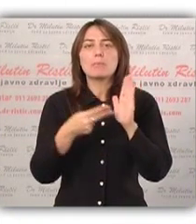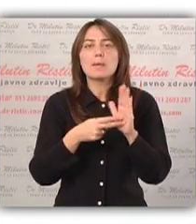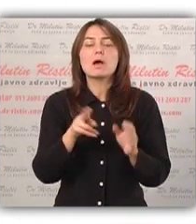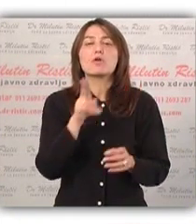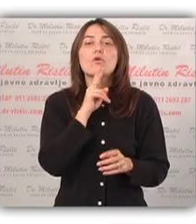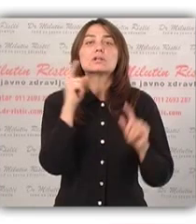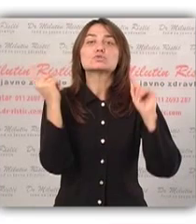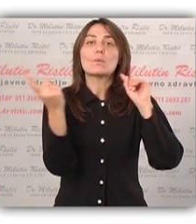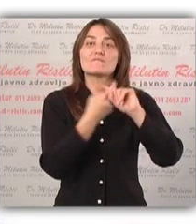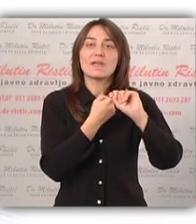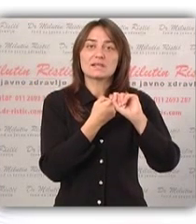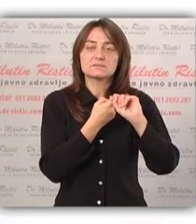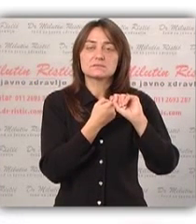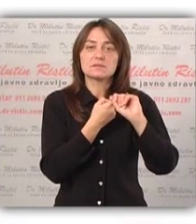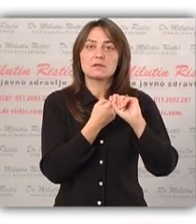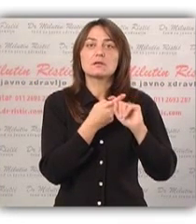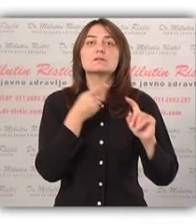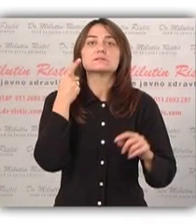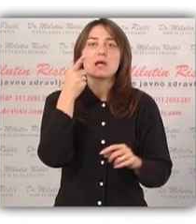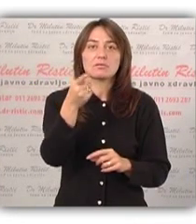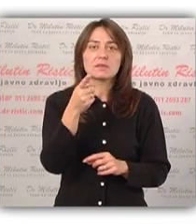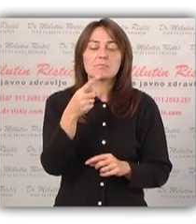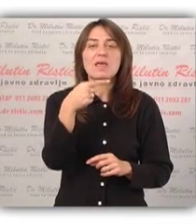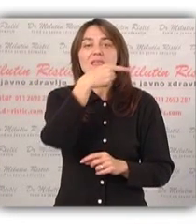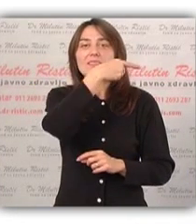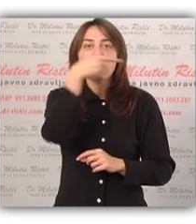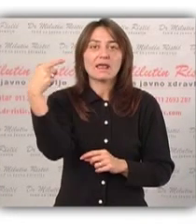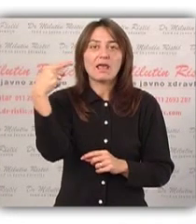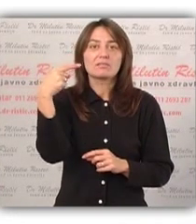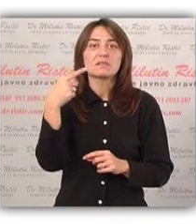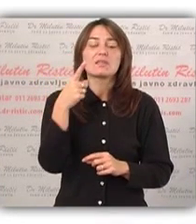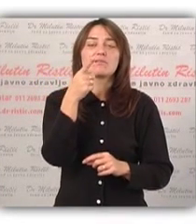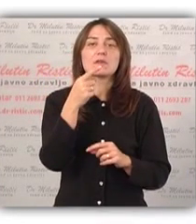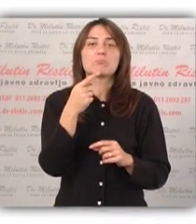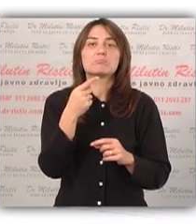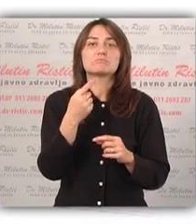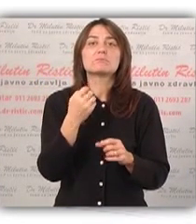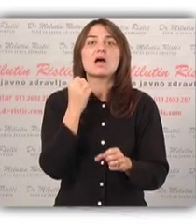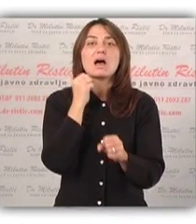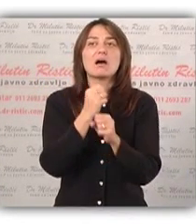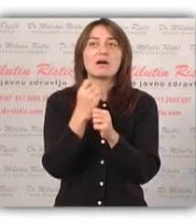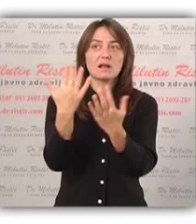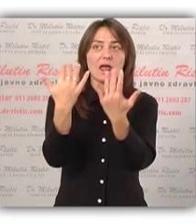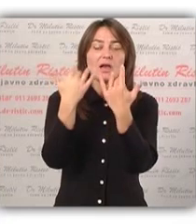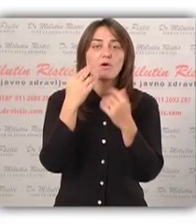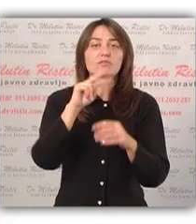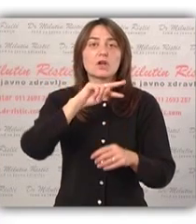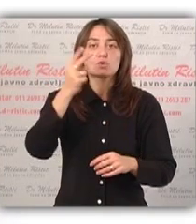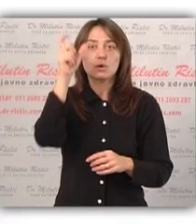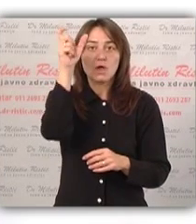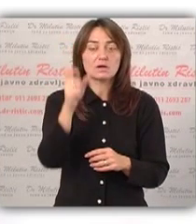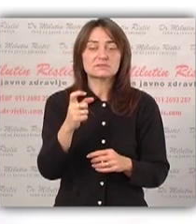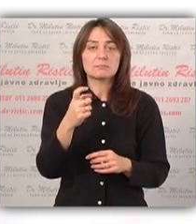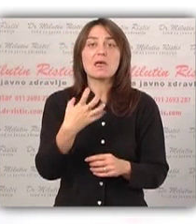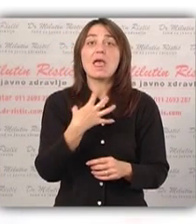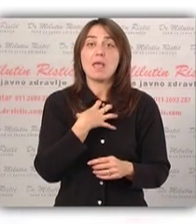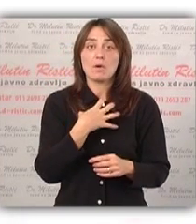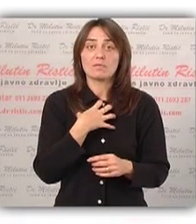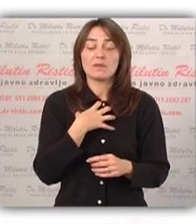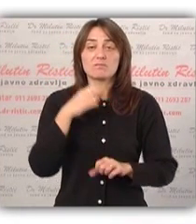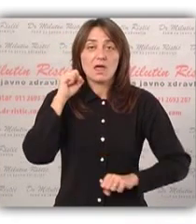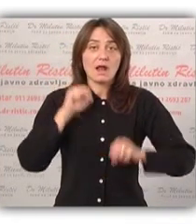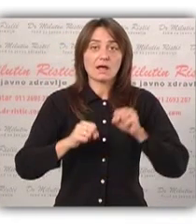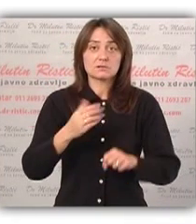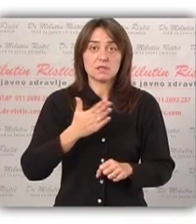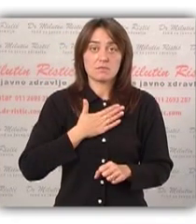problema koji su u vezi sa tim negativnim reagovanjem druge osobe. Emotivne reakcije